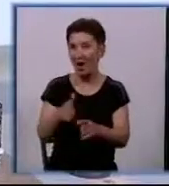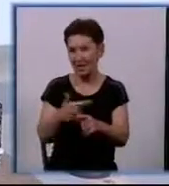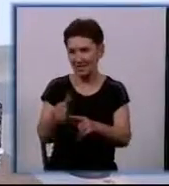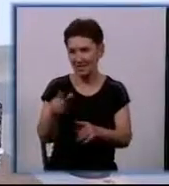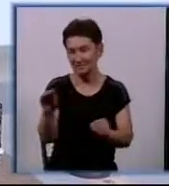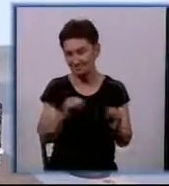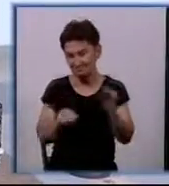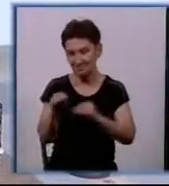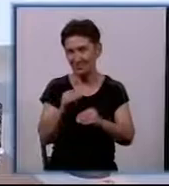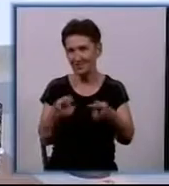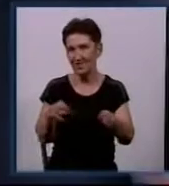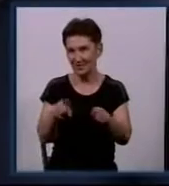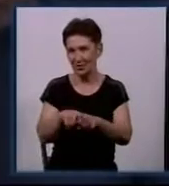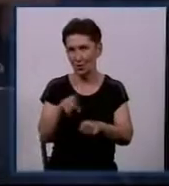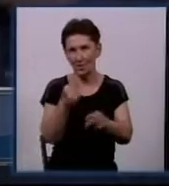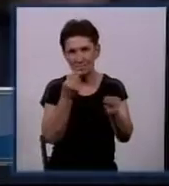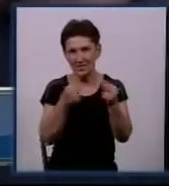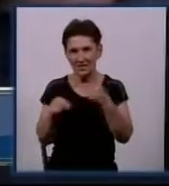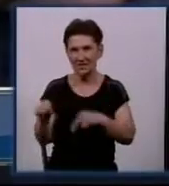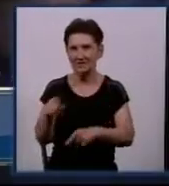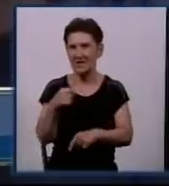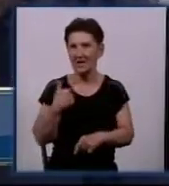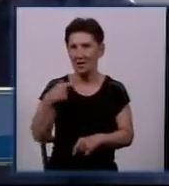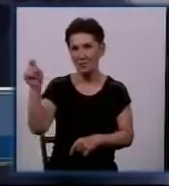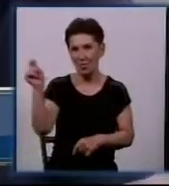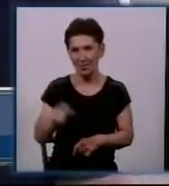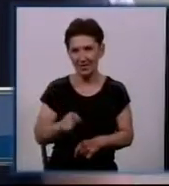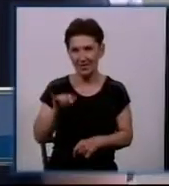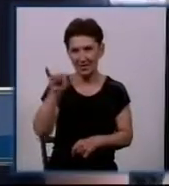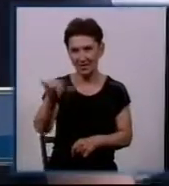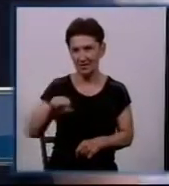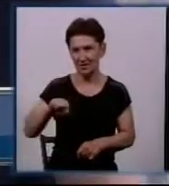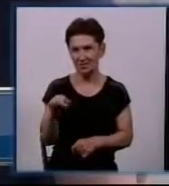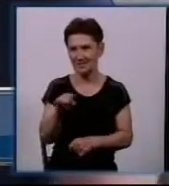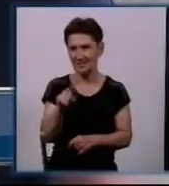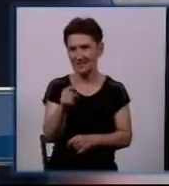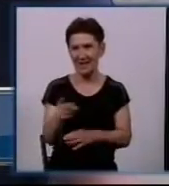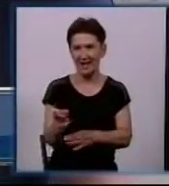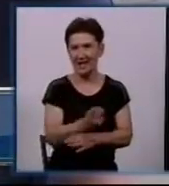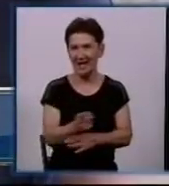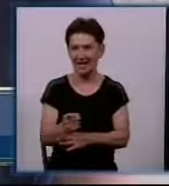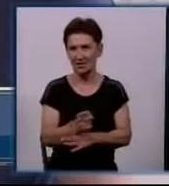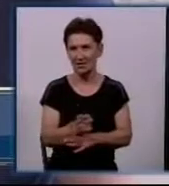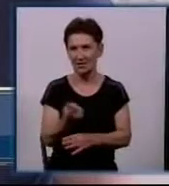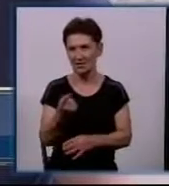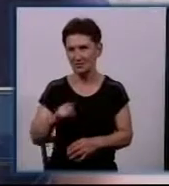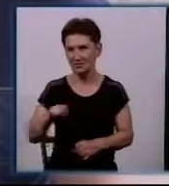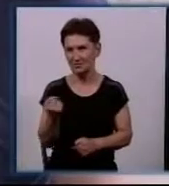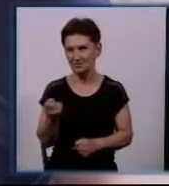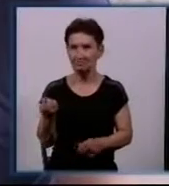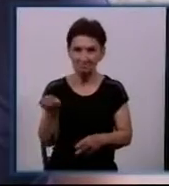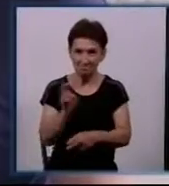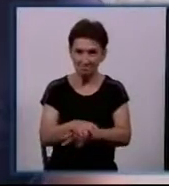такої досконалості. Ми приїхали до товару щодня народження з Тернополями. Раз запросив нас на виставку.